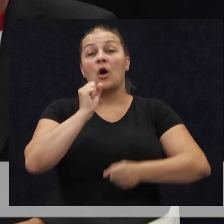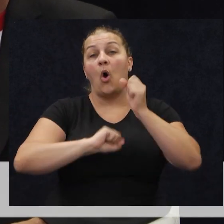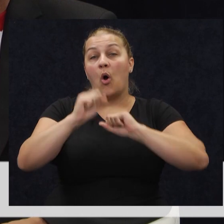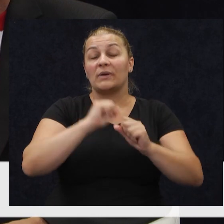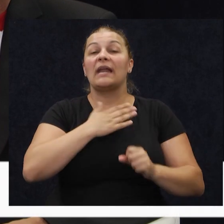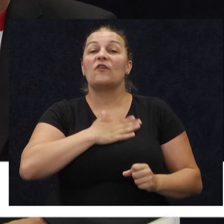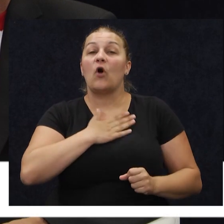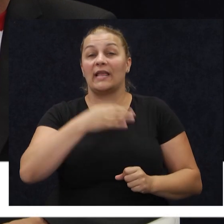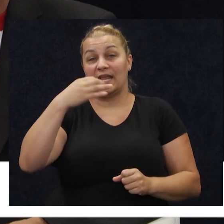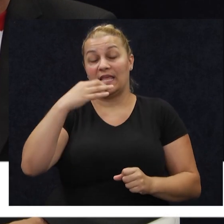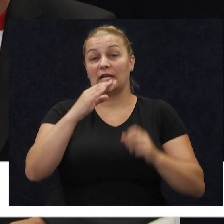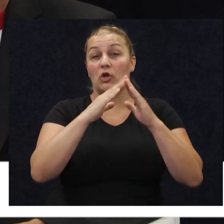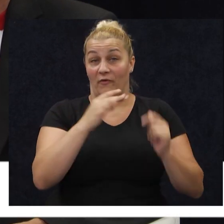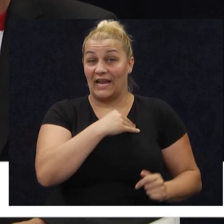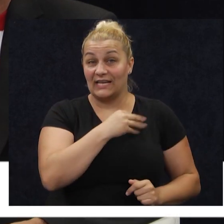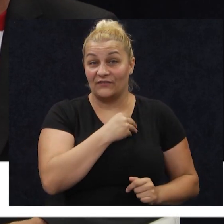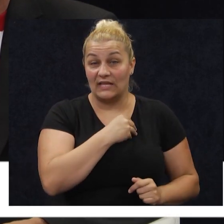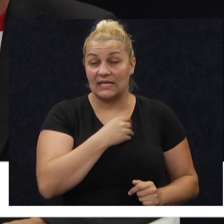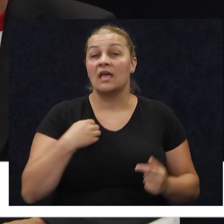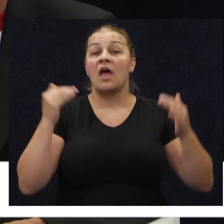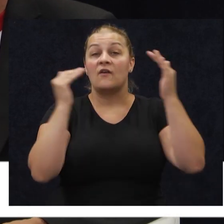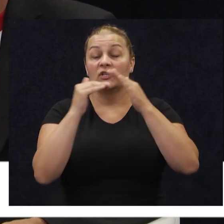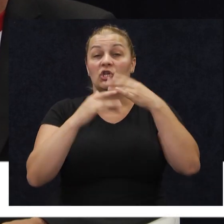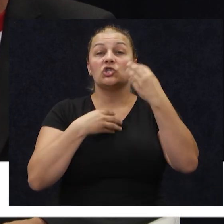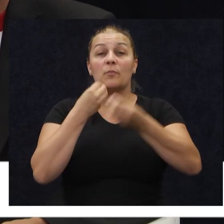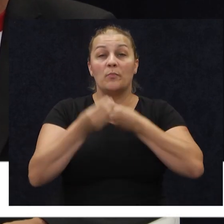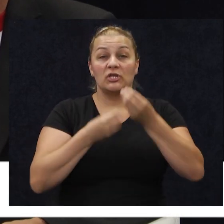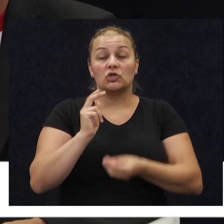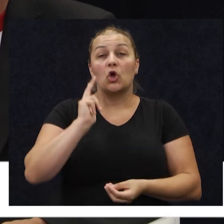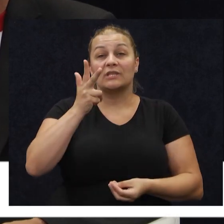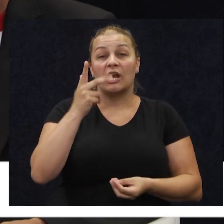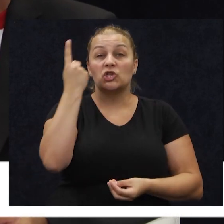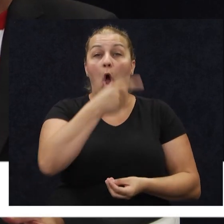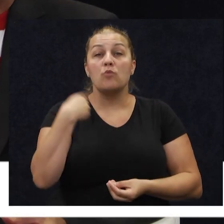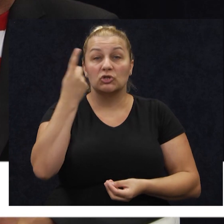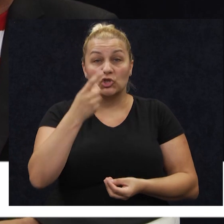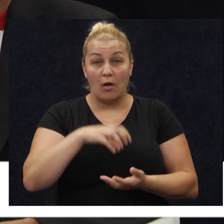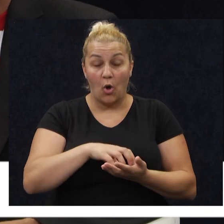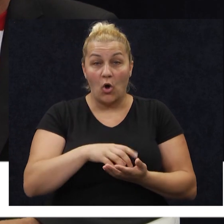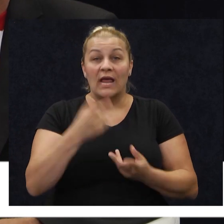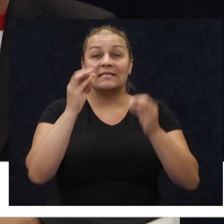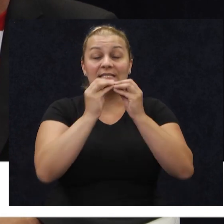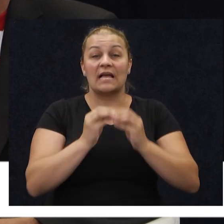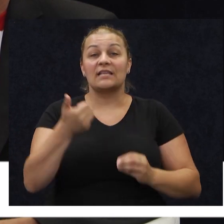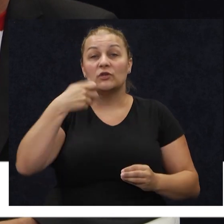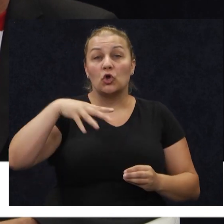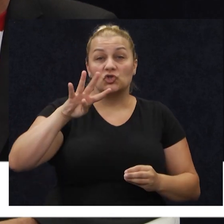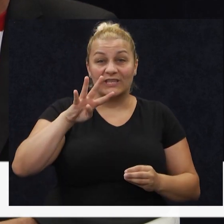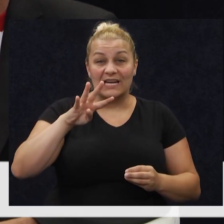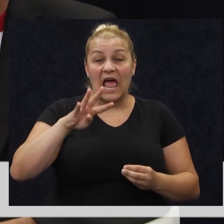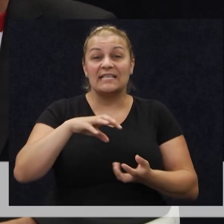voljene nam jedine domovine Hrvatske, već raz ćemo pričati o trećoj omiškoj bojni i sastava 114.